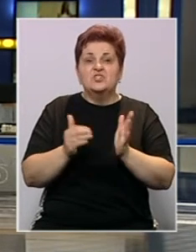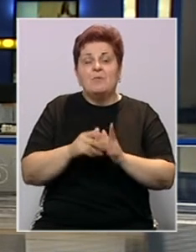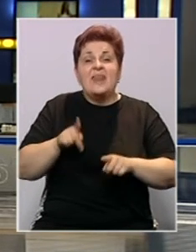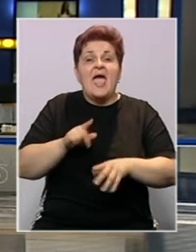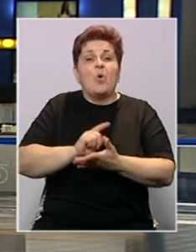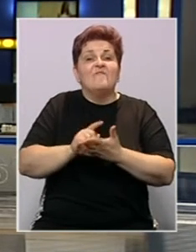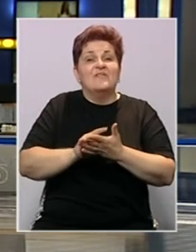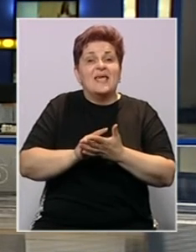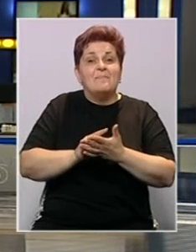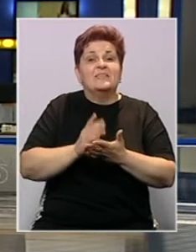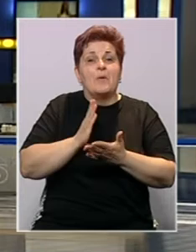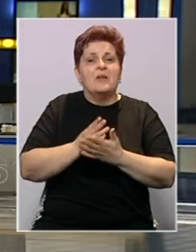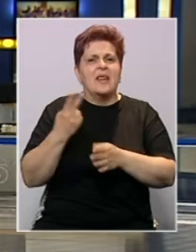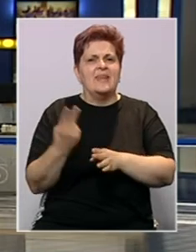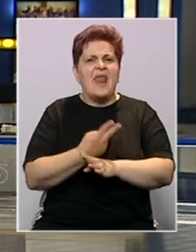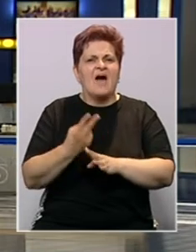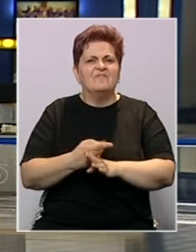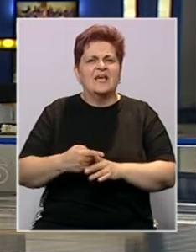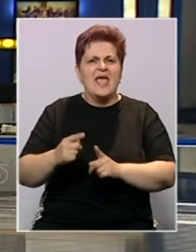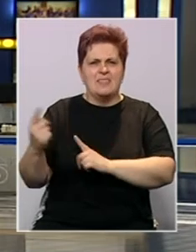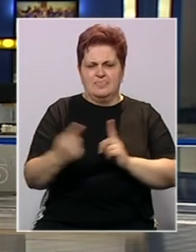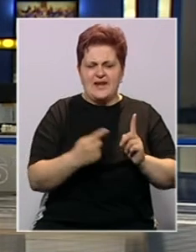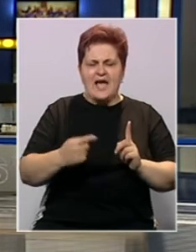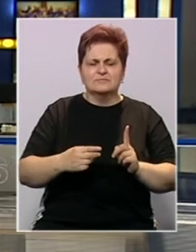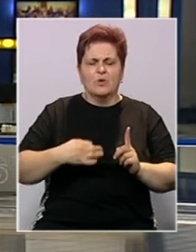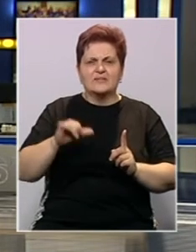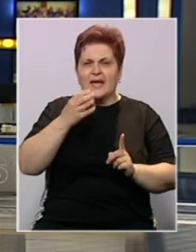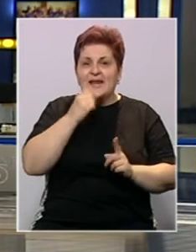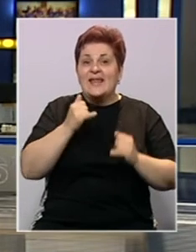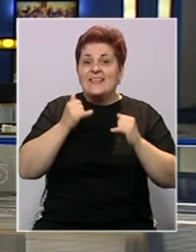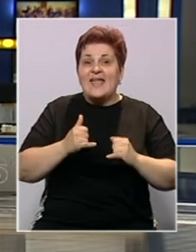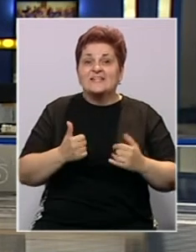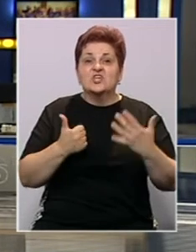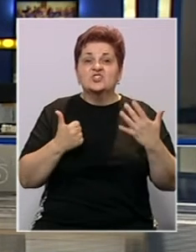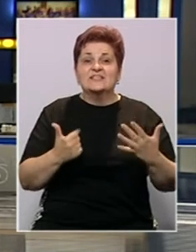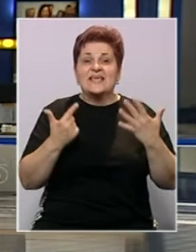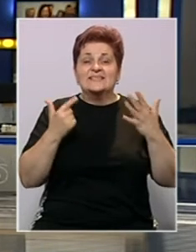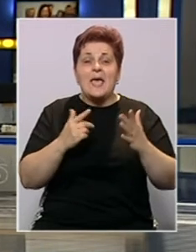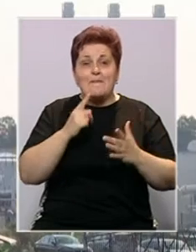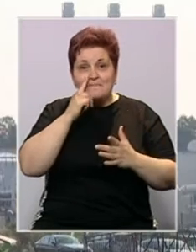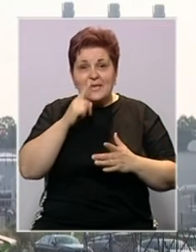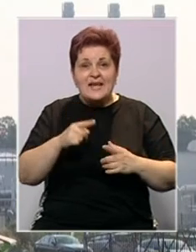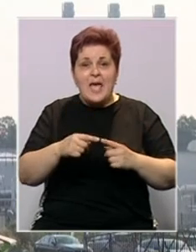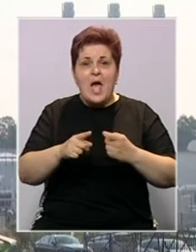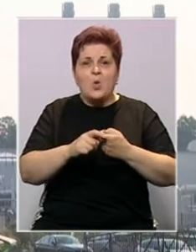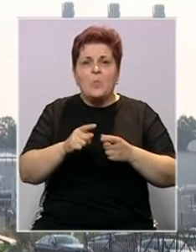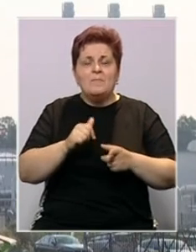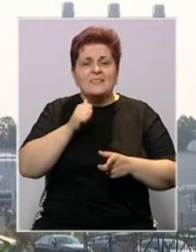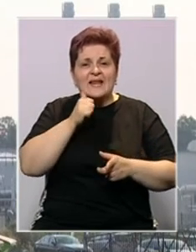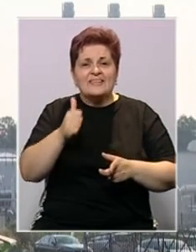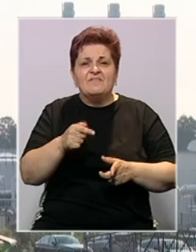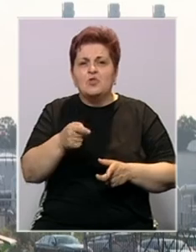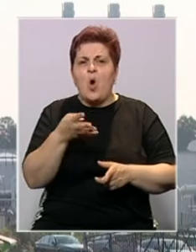potrebno neko vrijeme da se postignu običajne količine transporta gasa. Trenutno iznose oko 67 miliona kubnih metara dnevno,